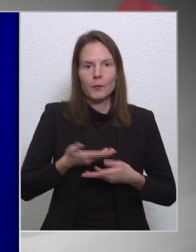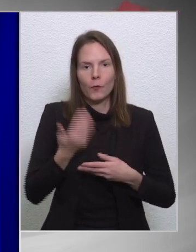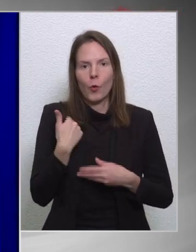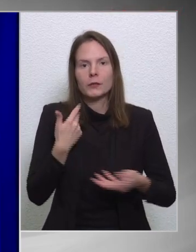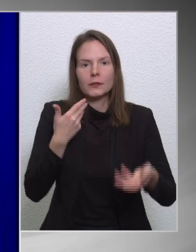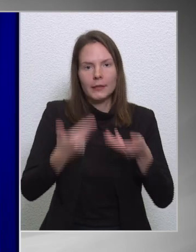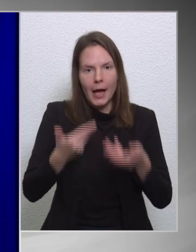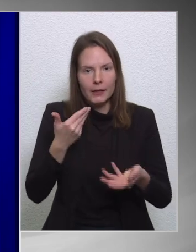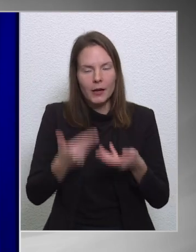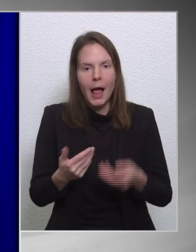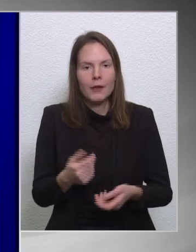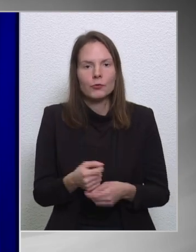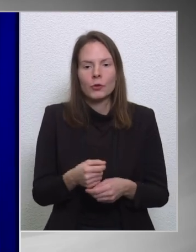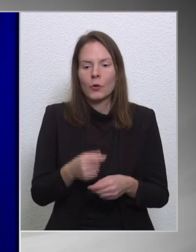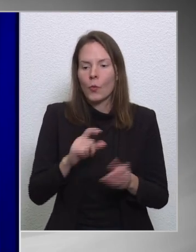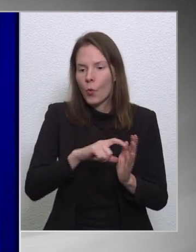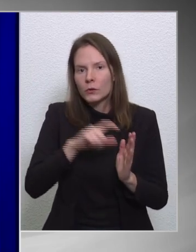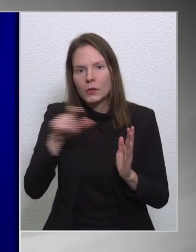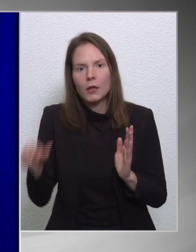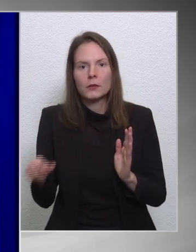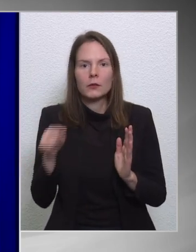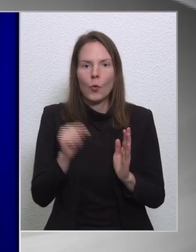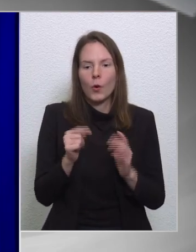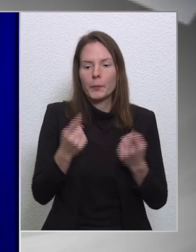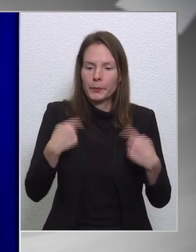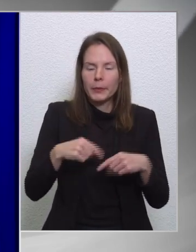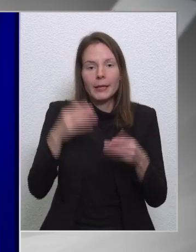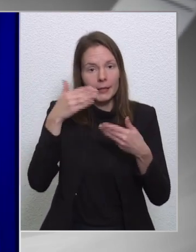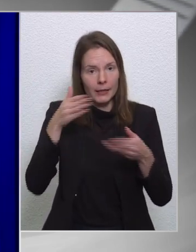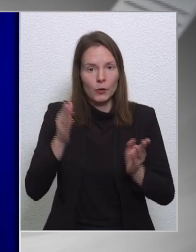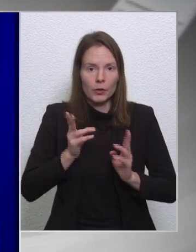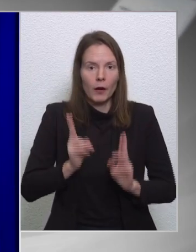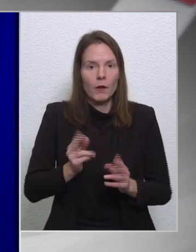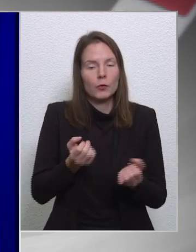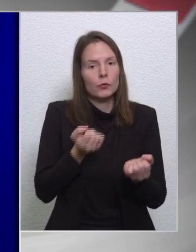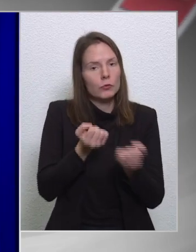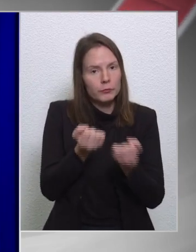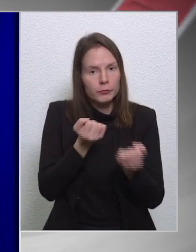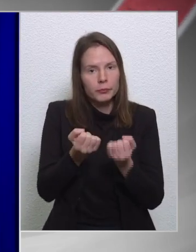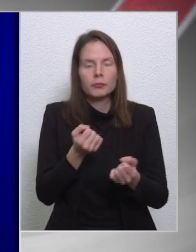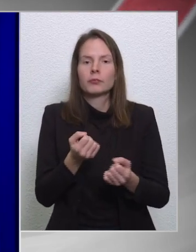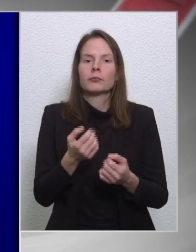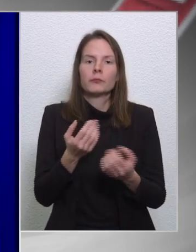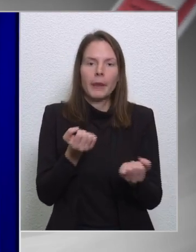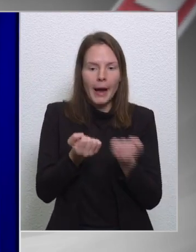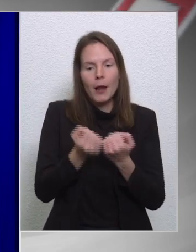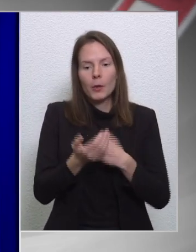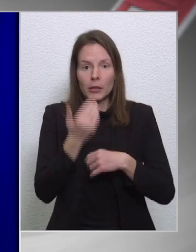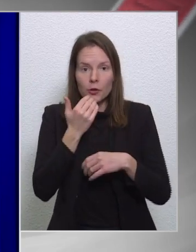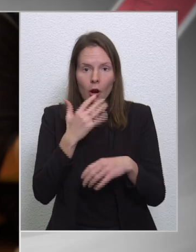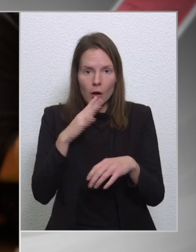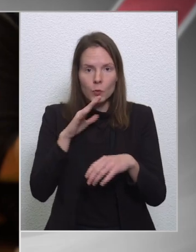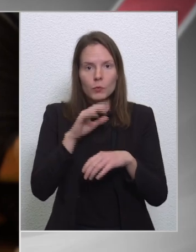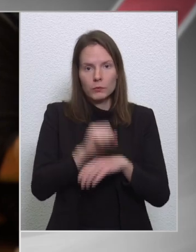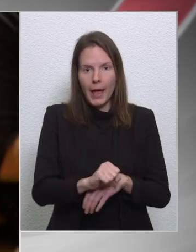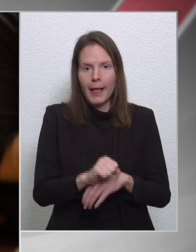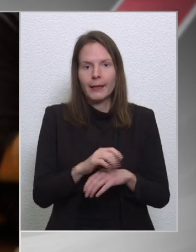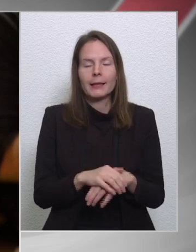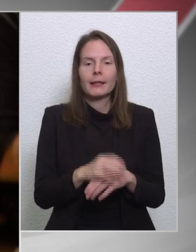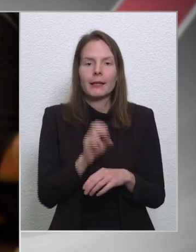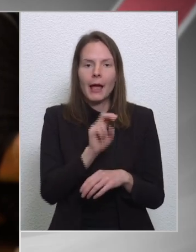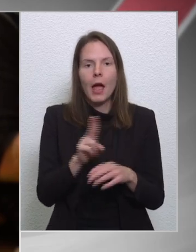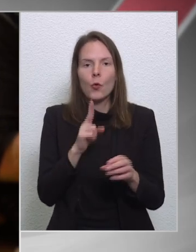kezdve a mandátumunk alapvető jellemzője az, hogy nyitottak vagyunk a megállapodásra, megállapodásra, el akarjuk érni a megállapodásokat az Európai